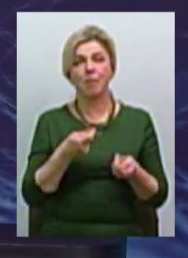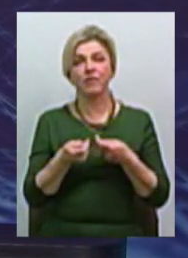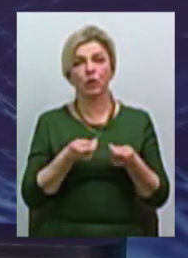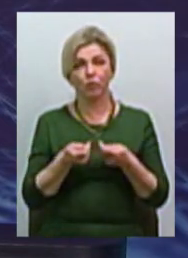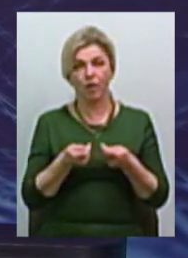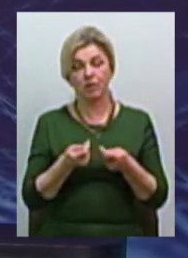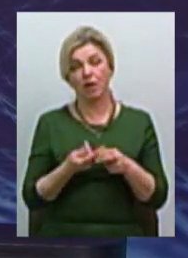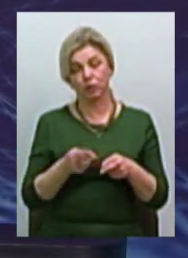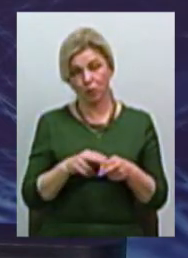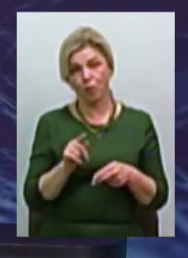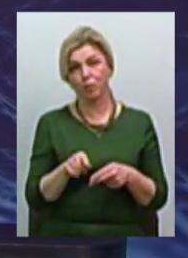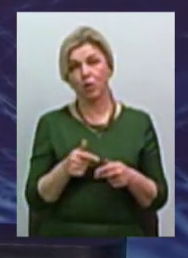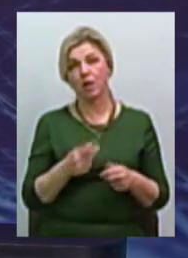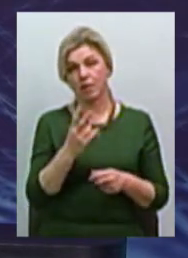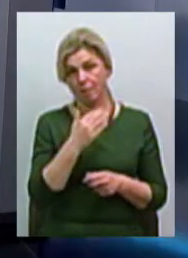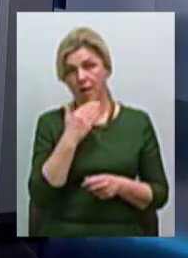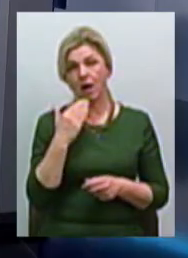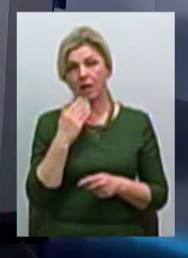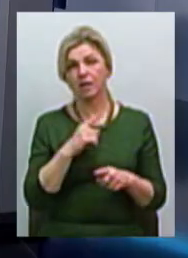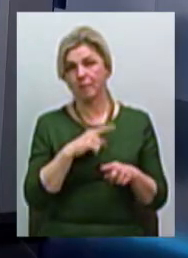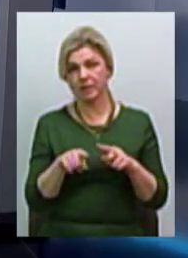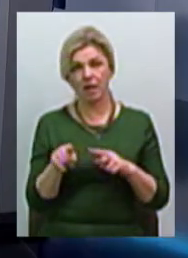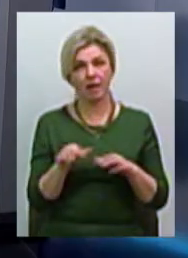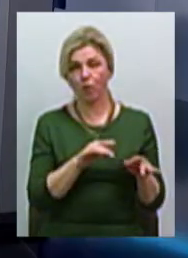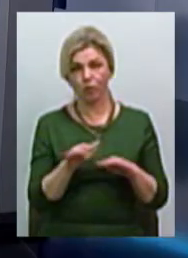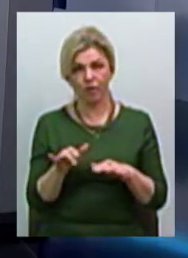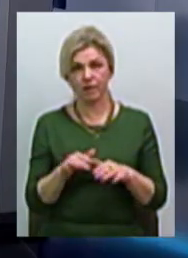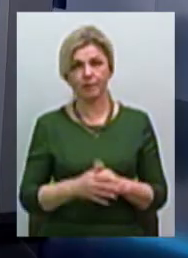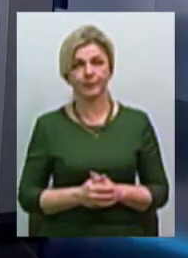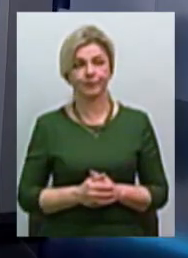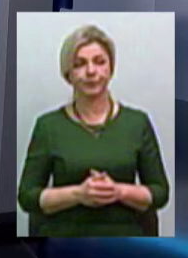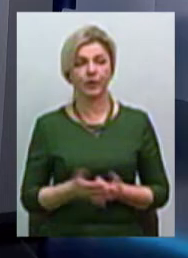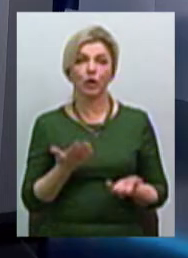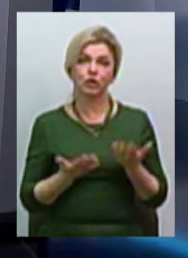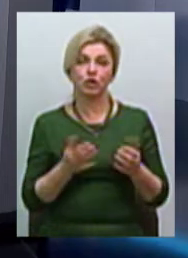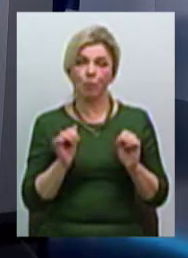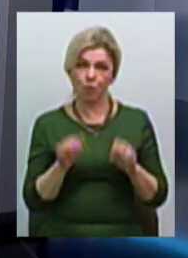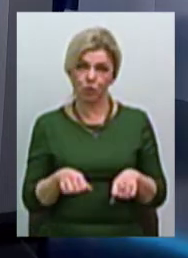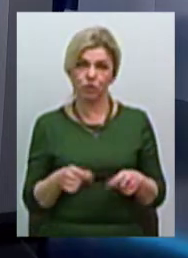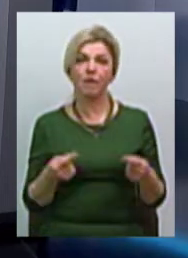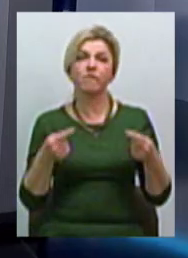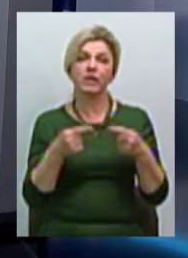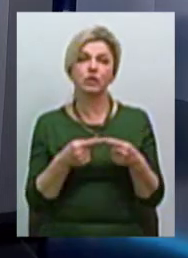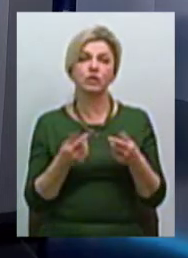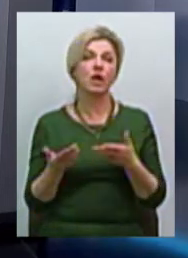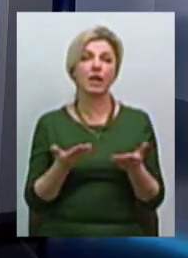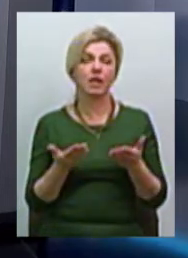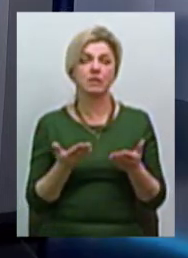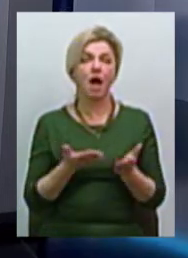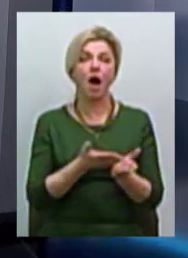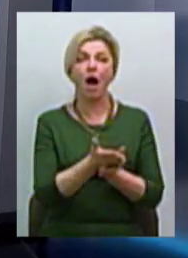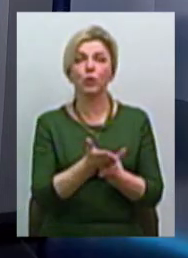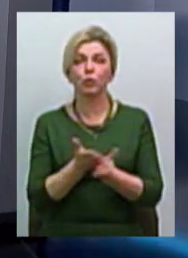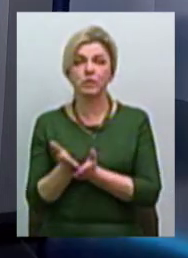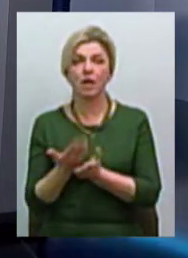Тому набагато швидке реагування йде до цих керівників. Чи можна визначити якісь галузі,